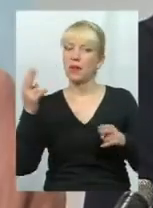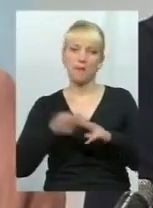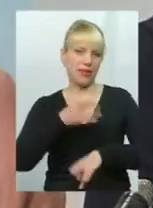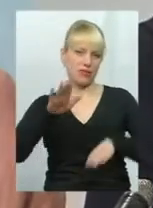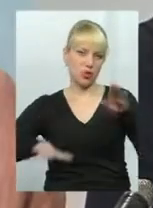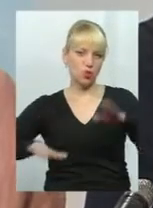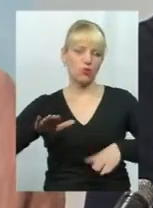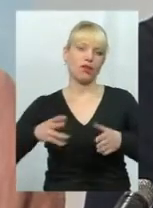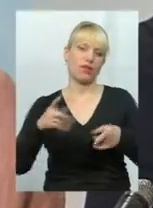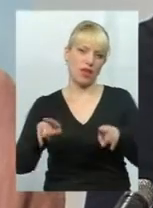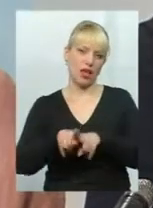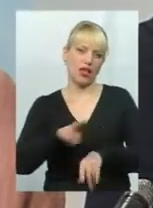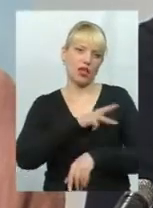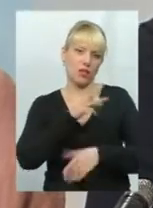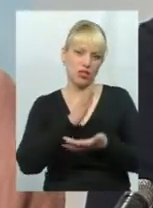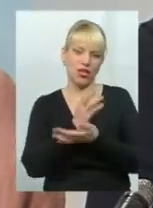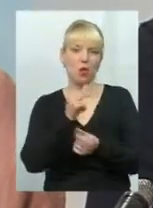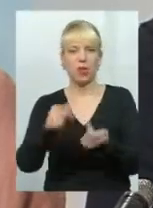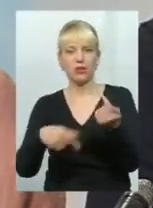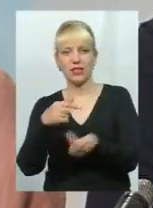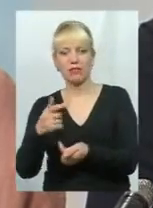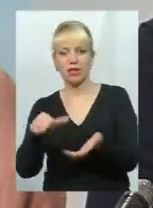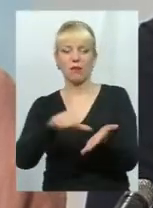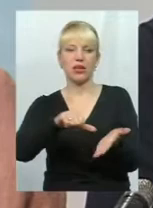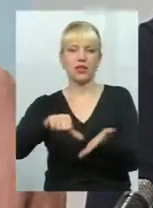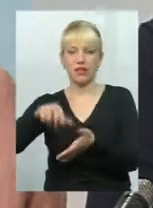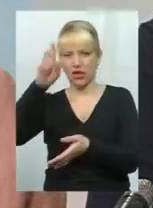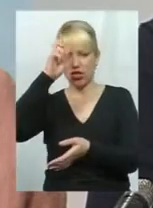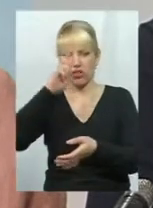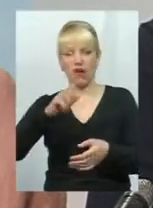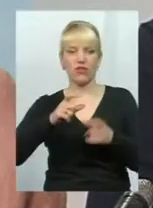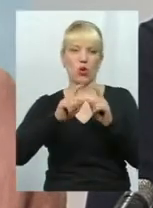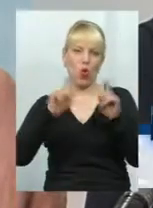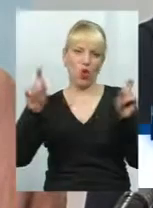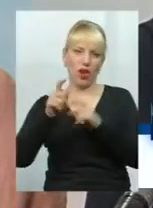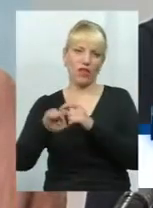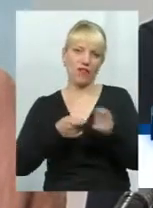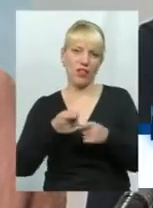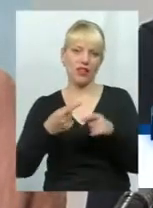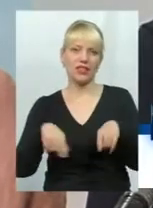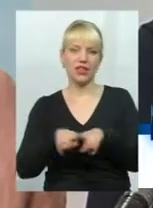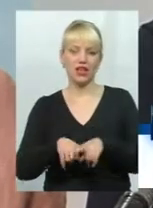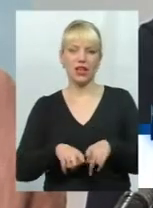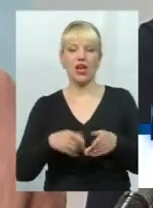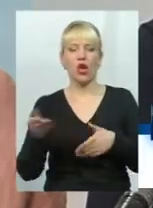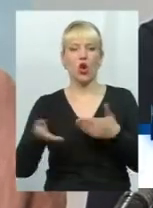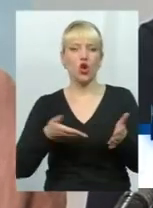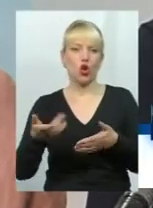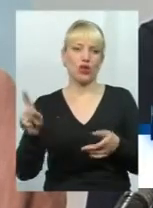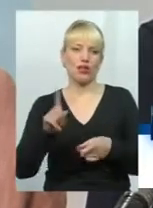таке бажання є і бізнесменів, і представників державних органів влади, і оцей крок, який був зроблений